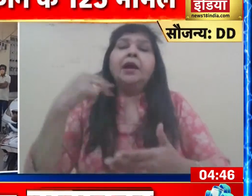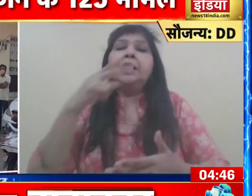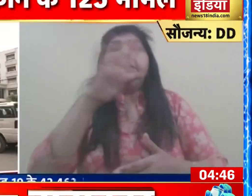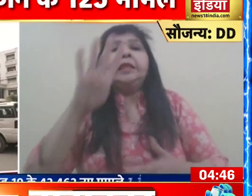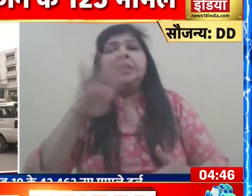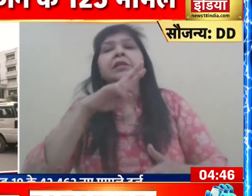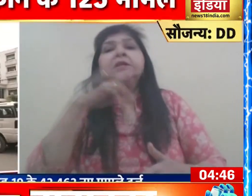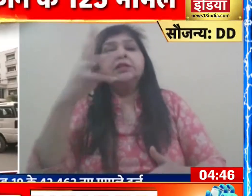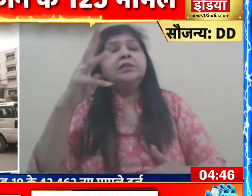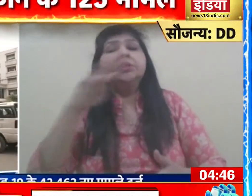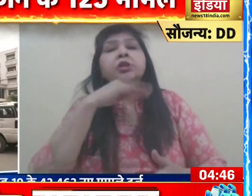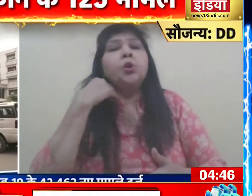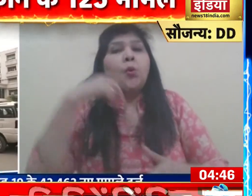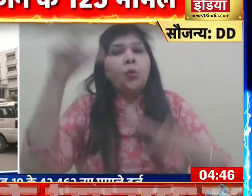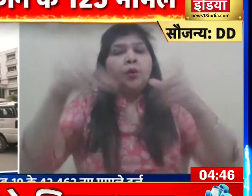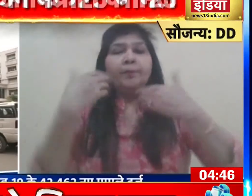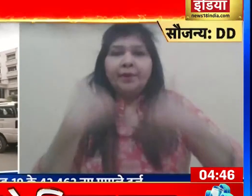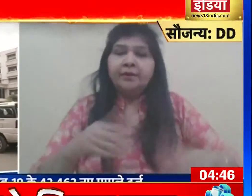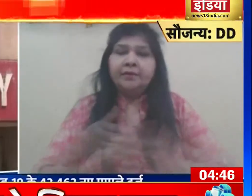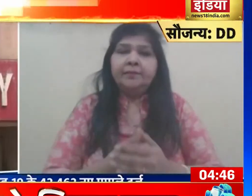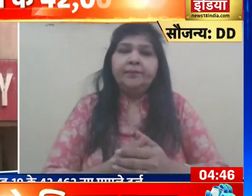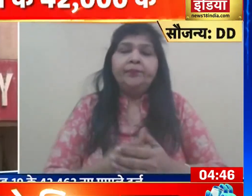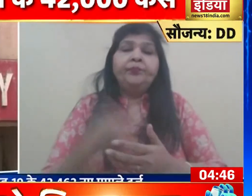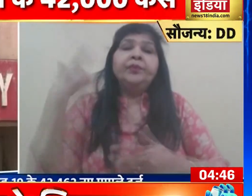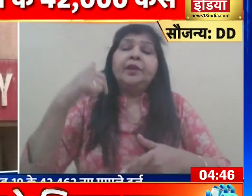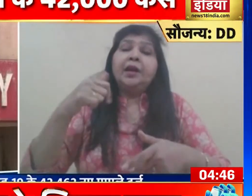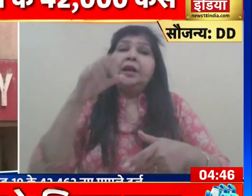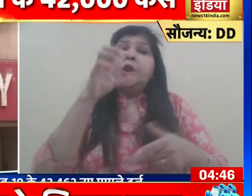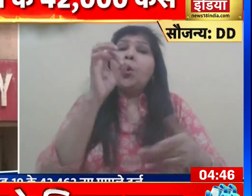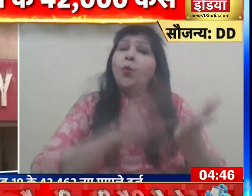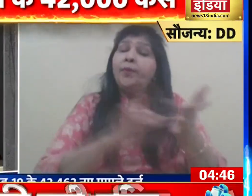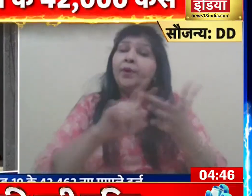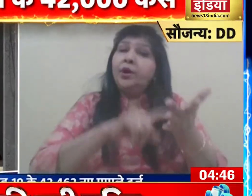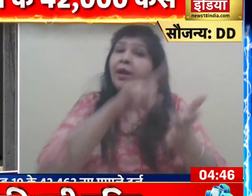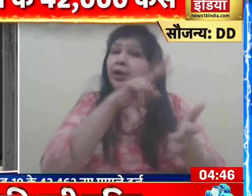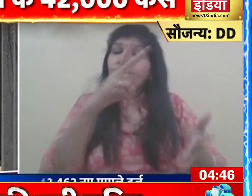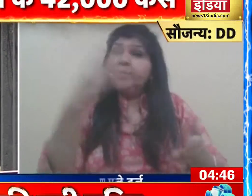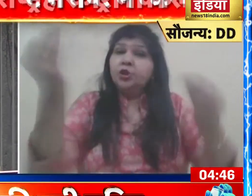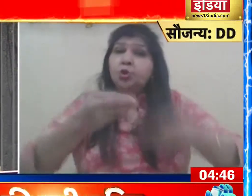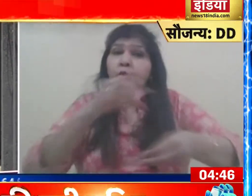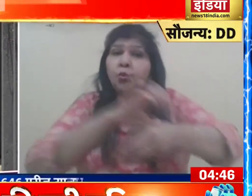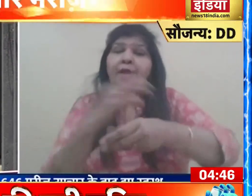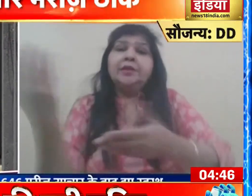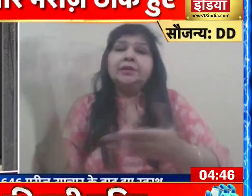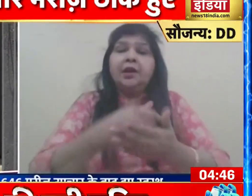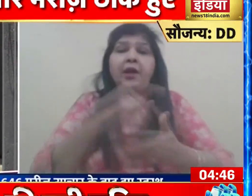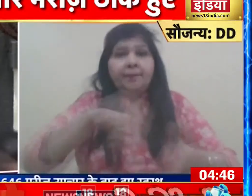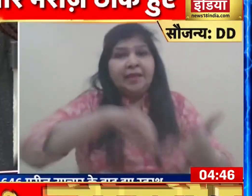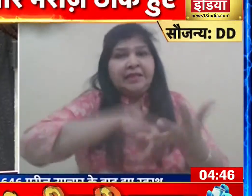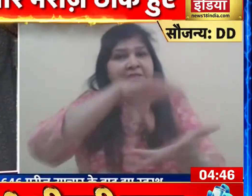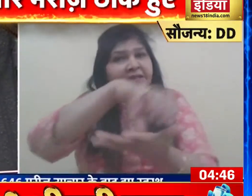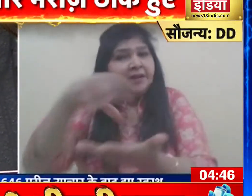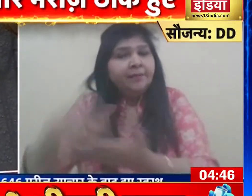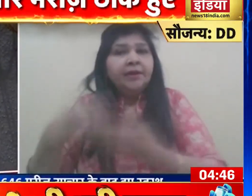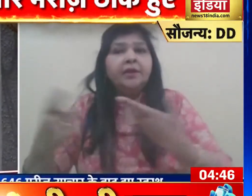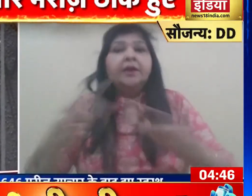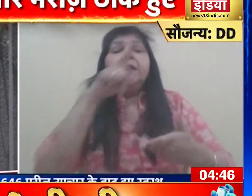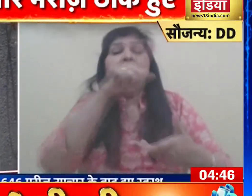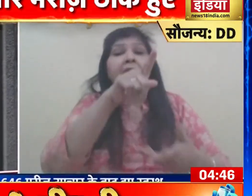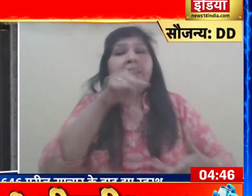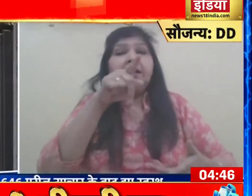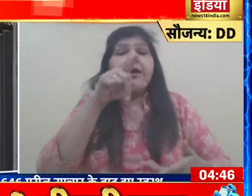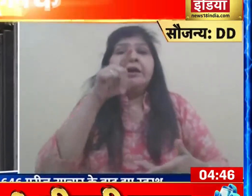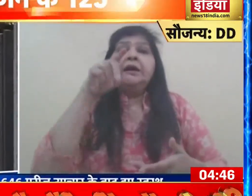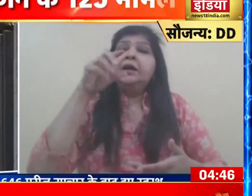ओमिक्रॉन वैरियंट के कल 125 नए मामले सामने आए है अब तक राज में 1605 मरीज